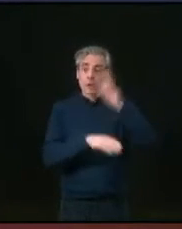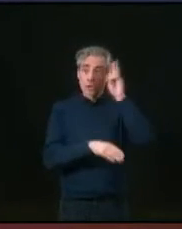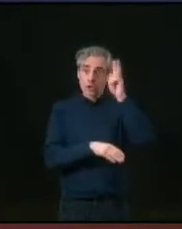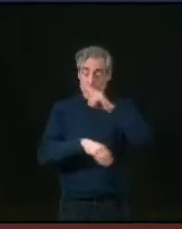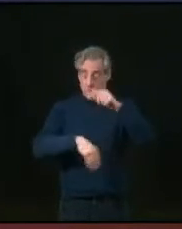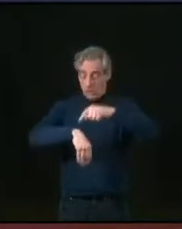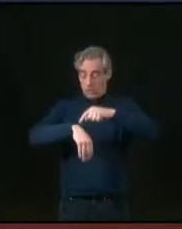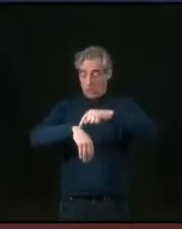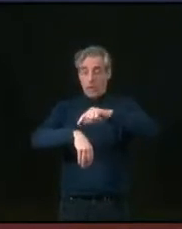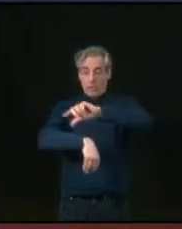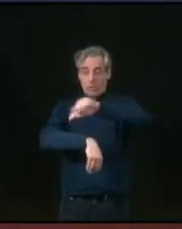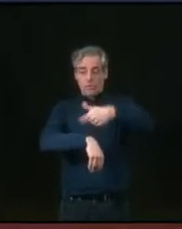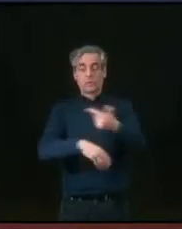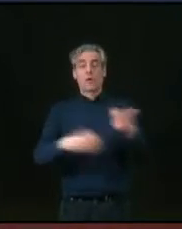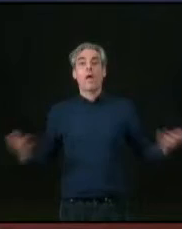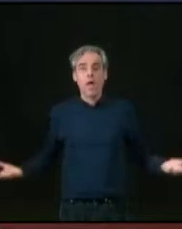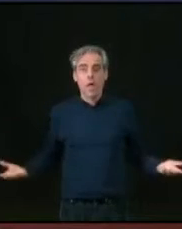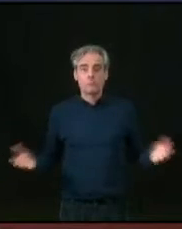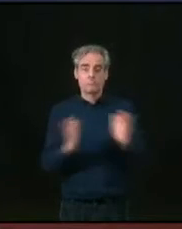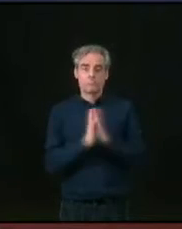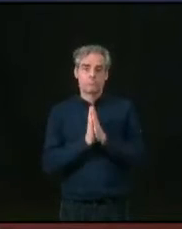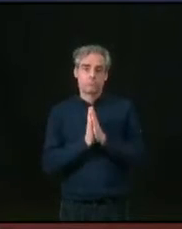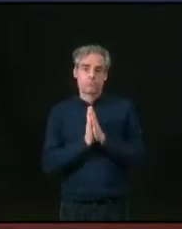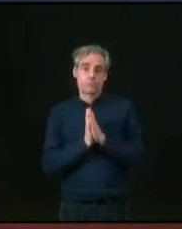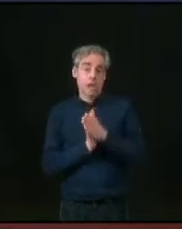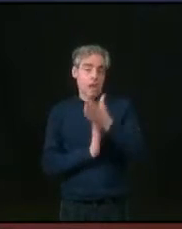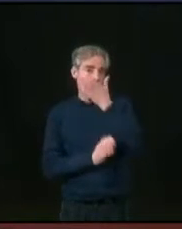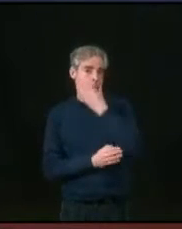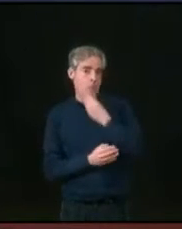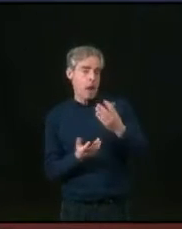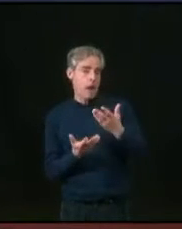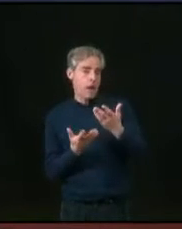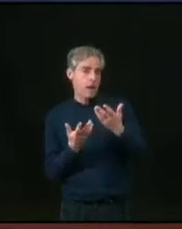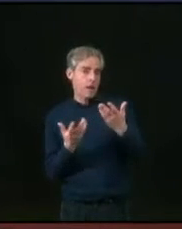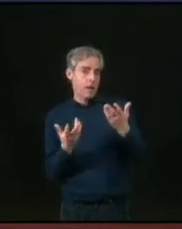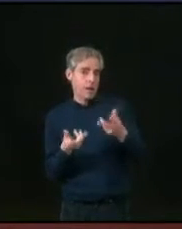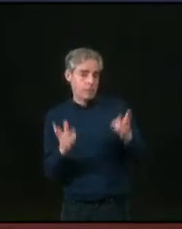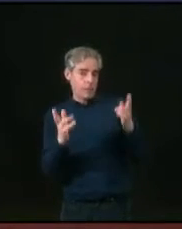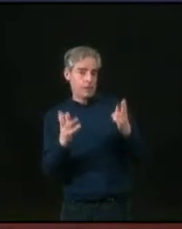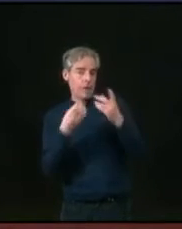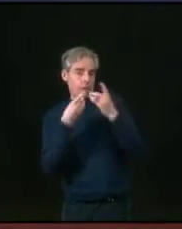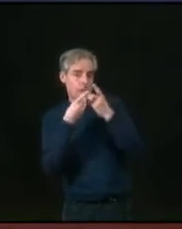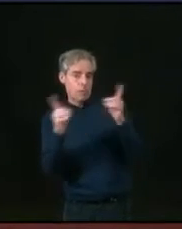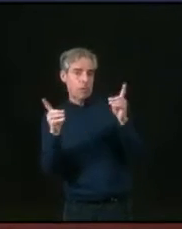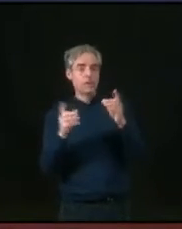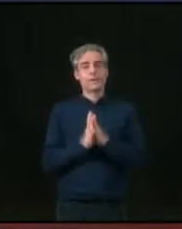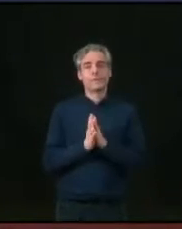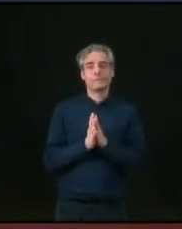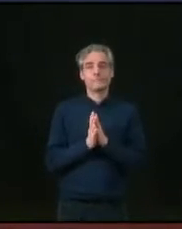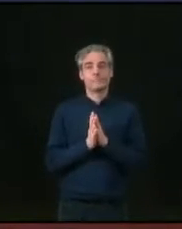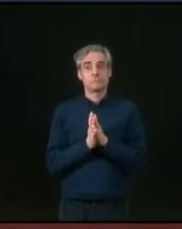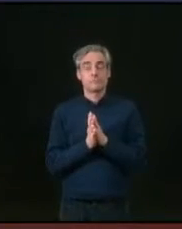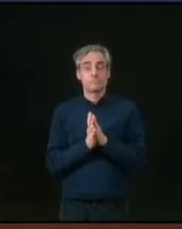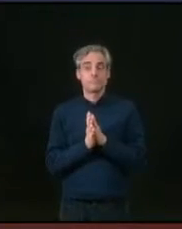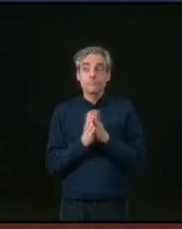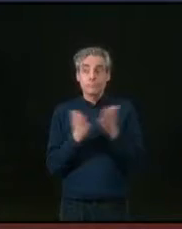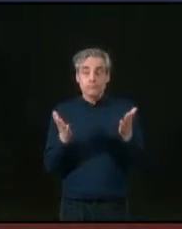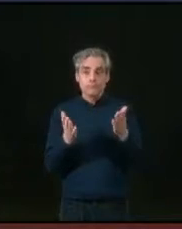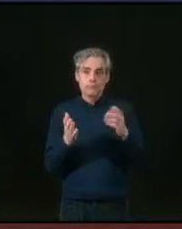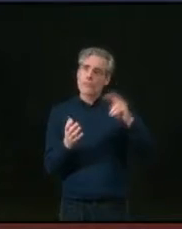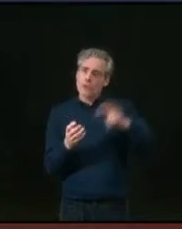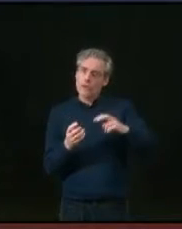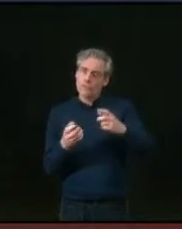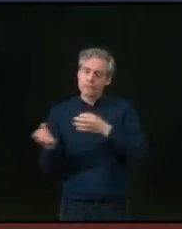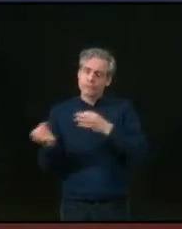Nous avons débattu deux heures. Je crois que c'est un bel exercice démocratique, puisque c'est ce que l se doit de